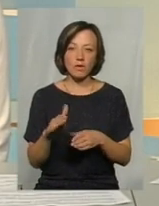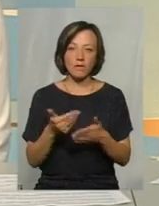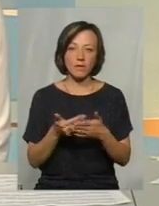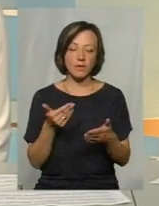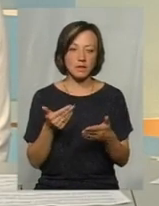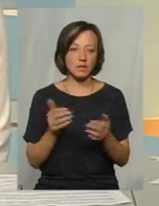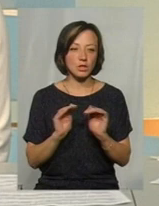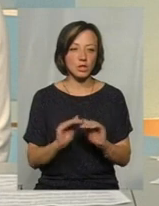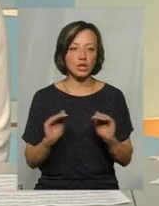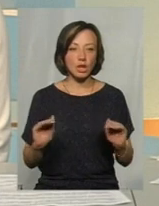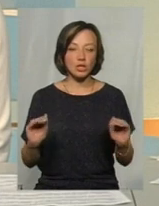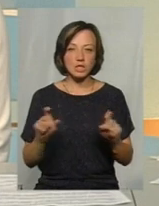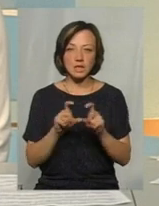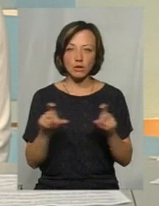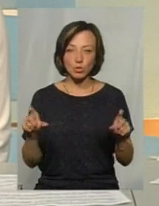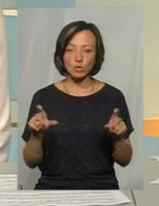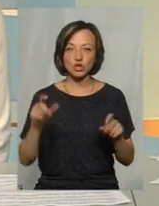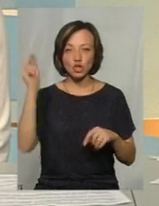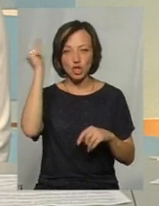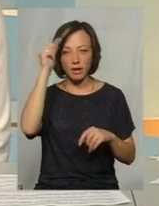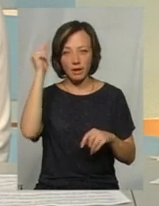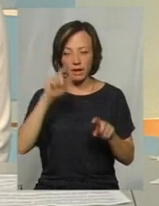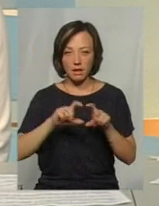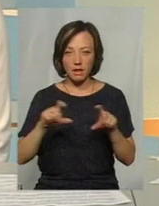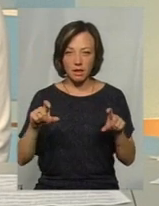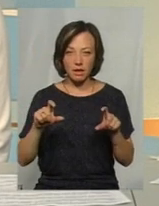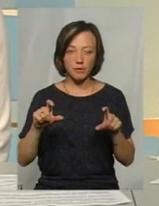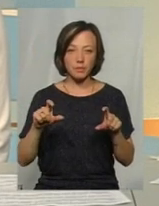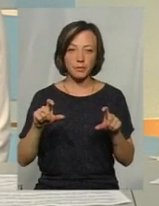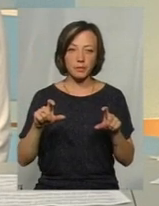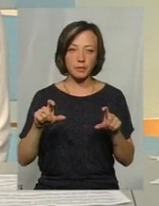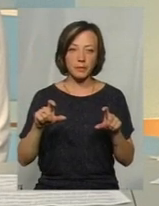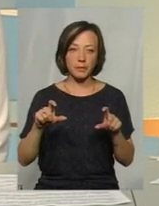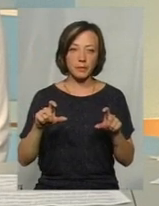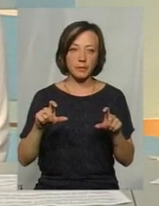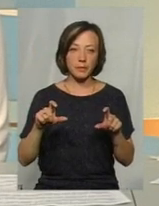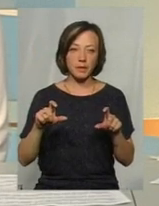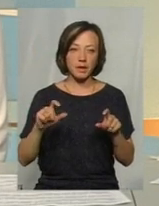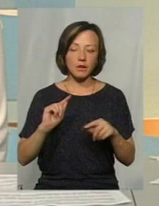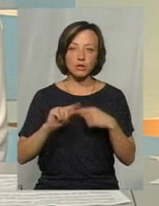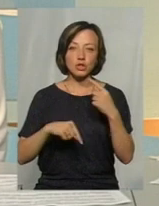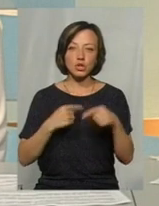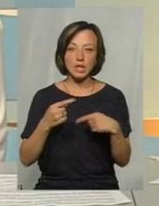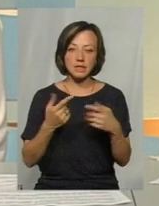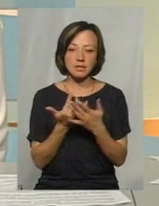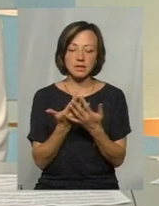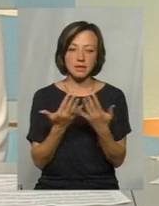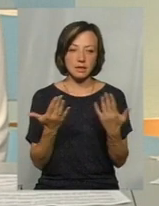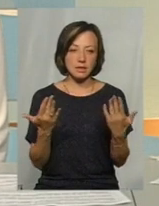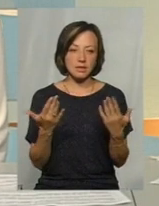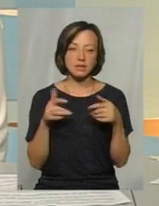дитячих садочків, шкіл, тобто через різні